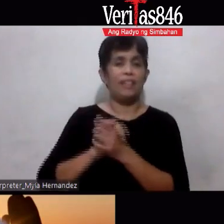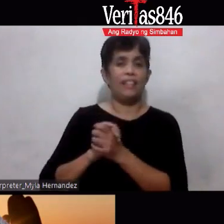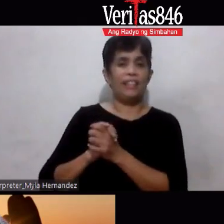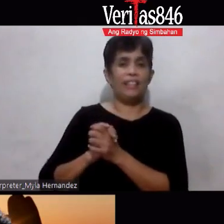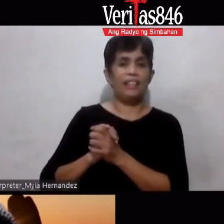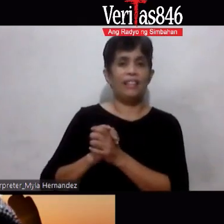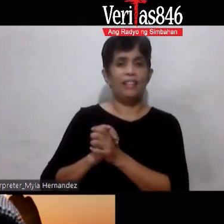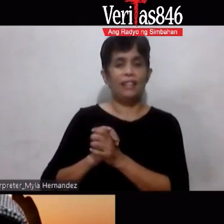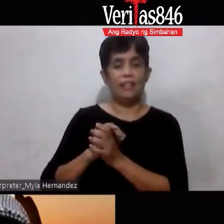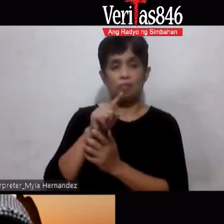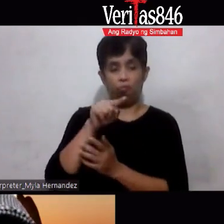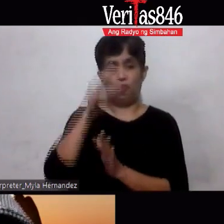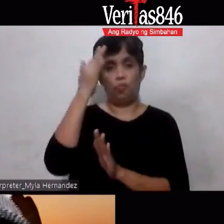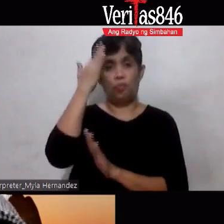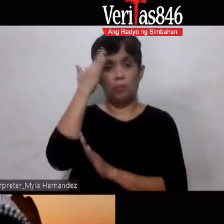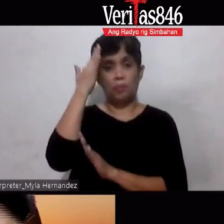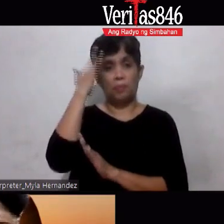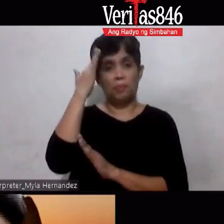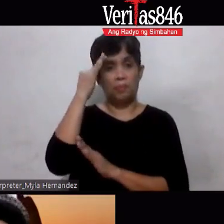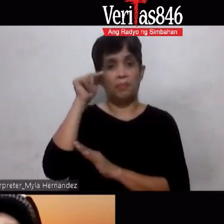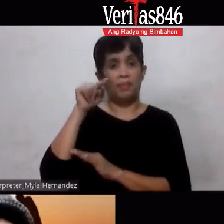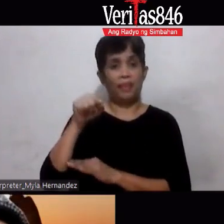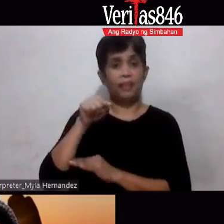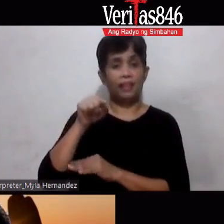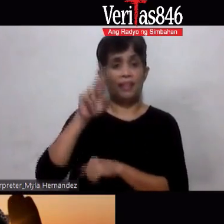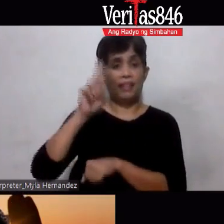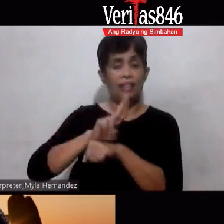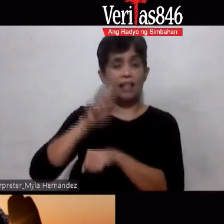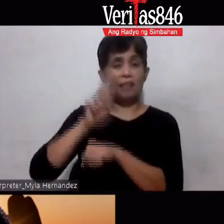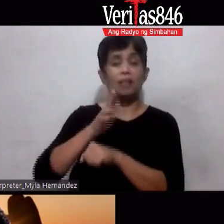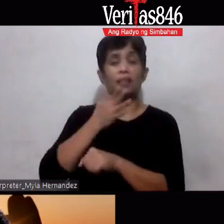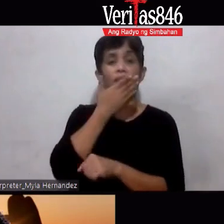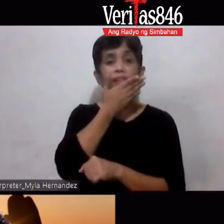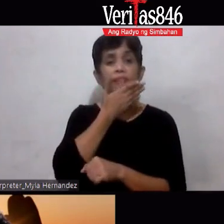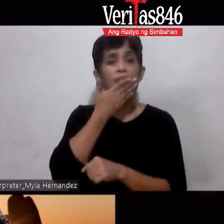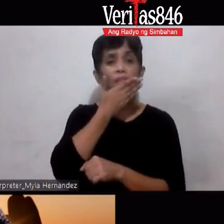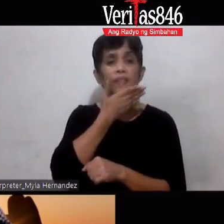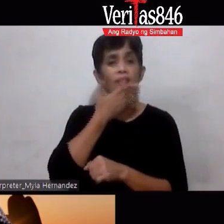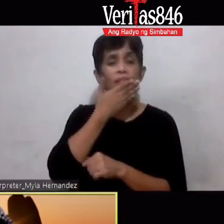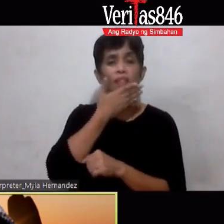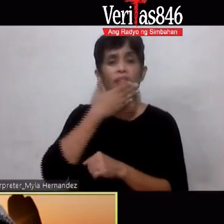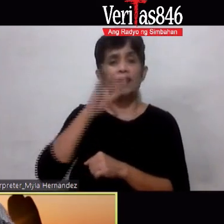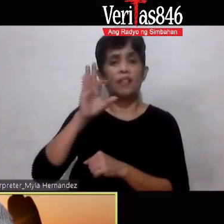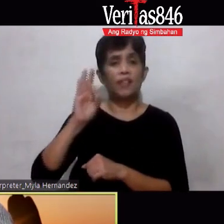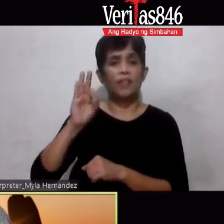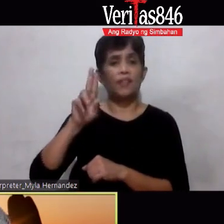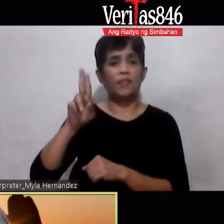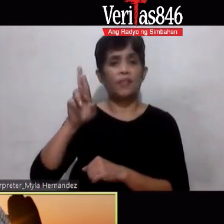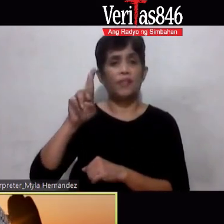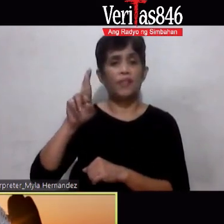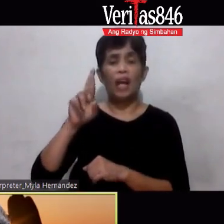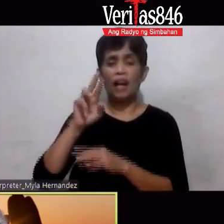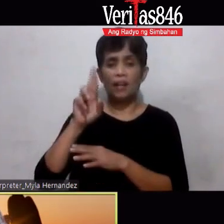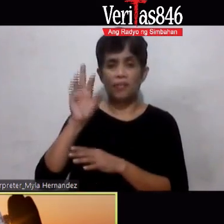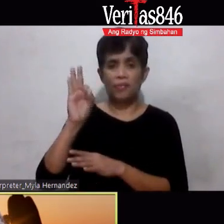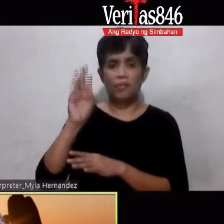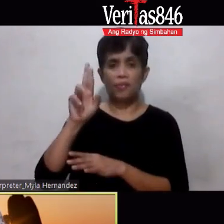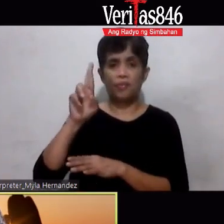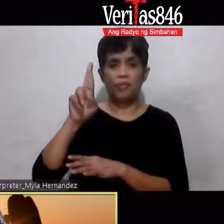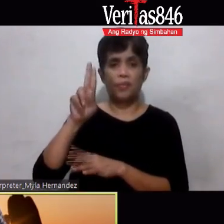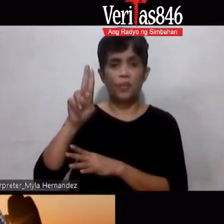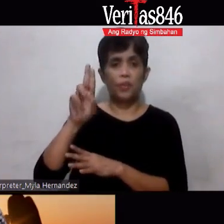Sabi ko alam mo naman yung ginamit yung sugar dyan ay fructose Okay yung fructose ay